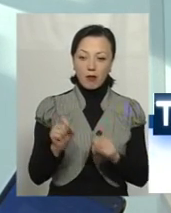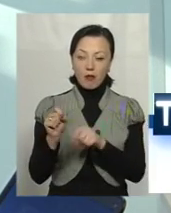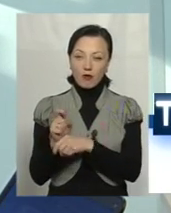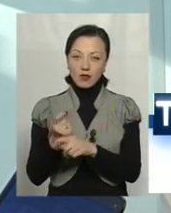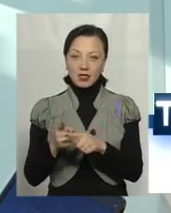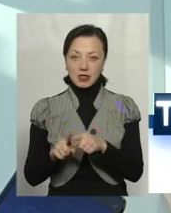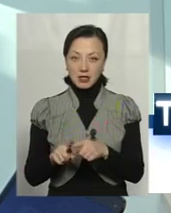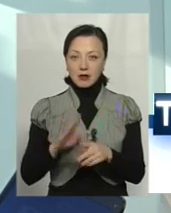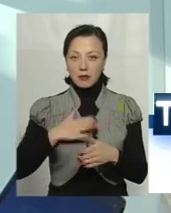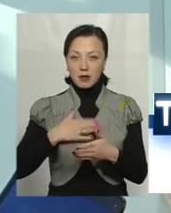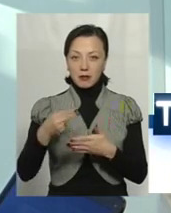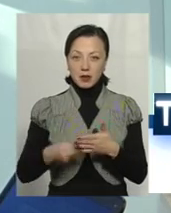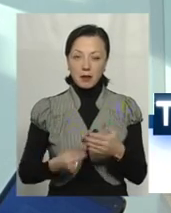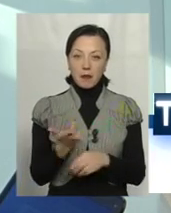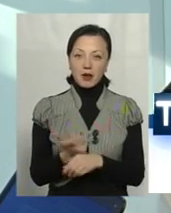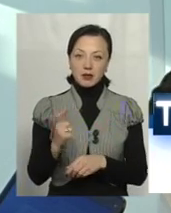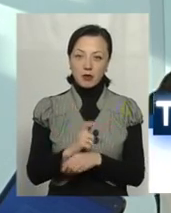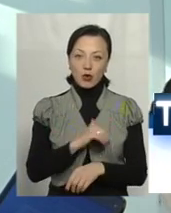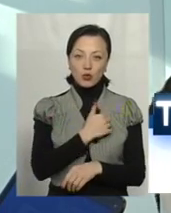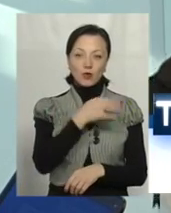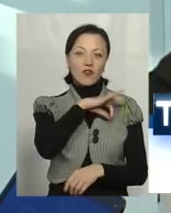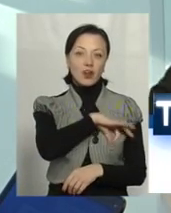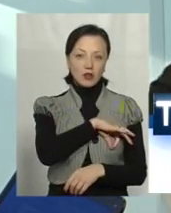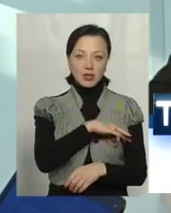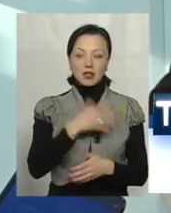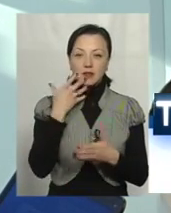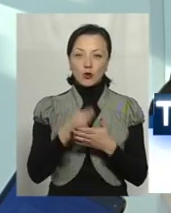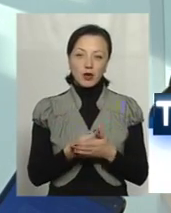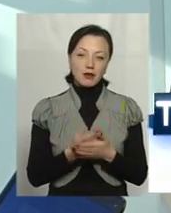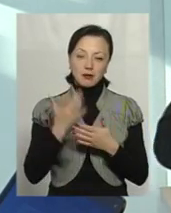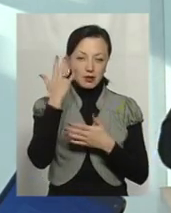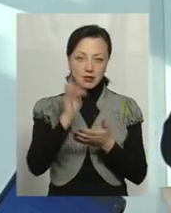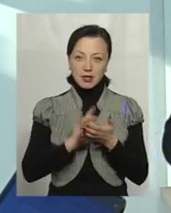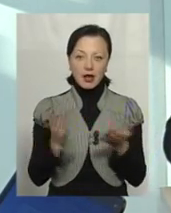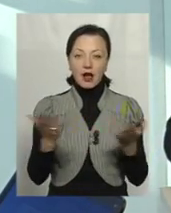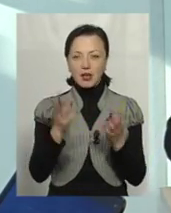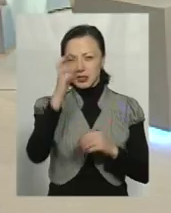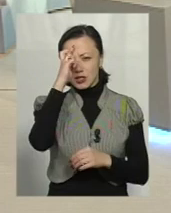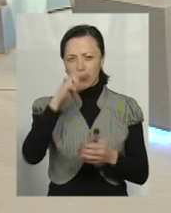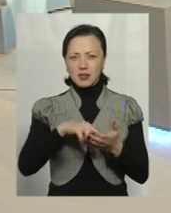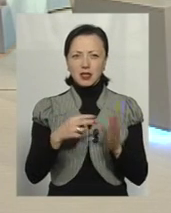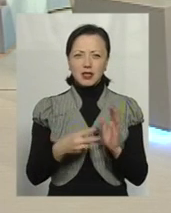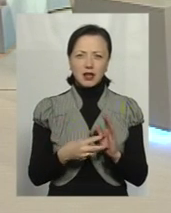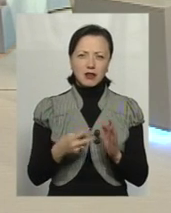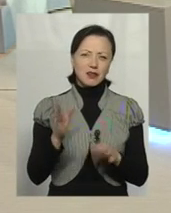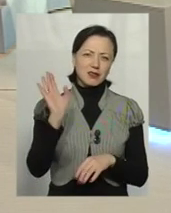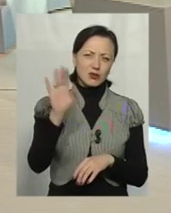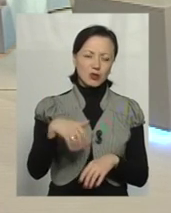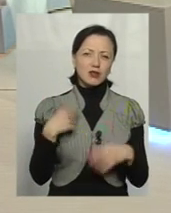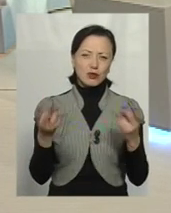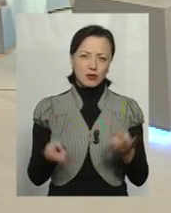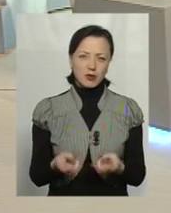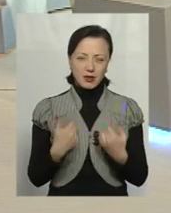цій посаді за мій підпис максимально хочу це використати для своїх цілей. Якась там державна стратегія, політика, ви що, наше